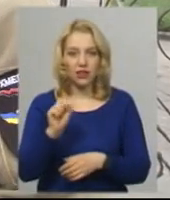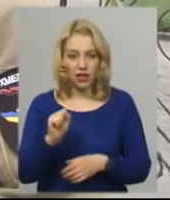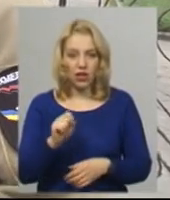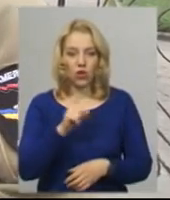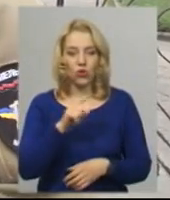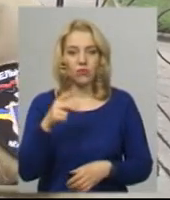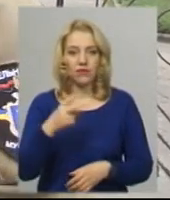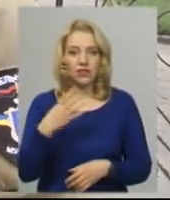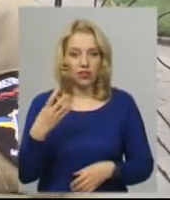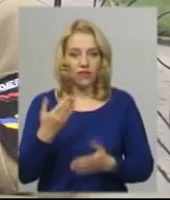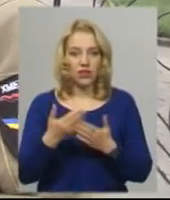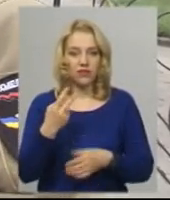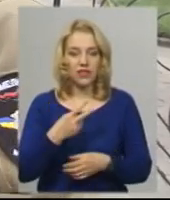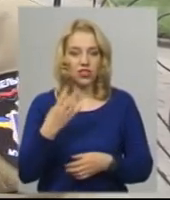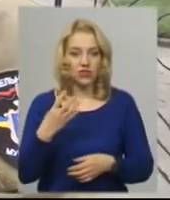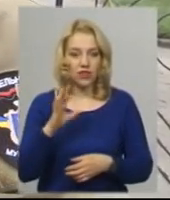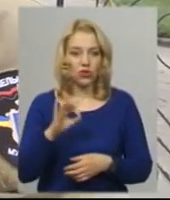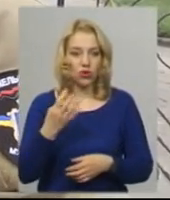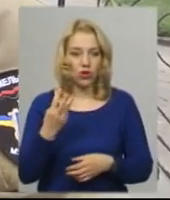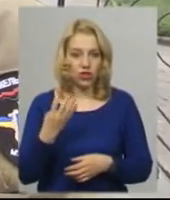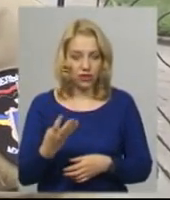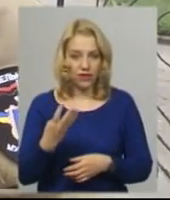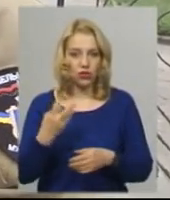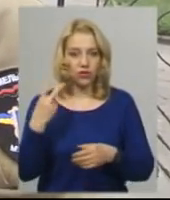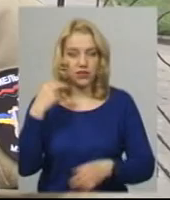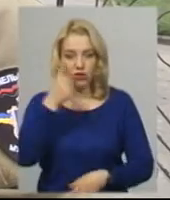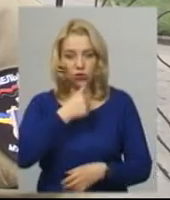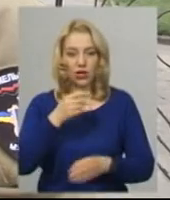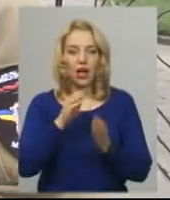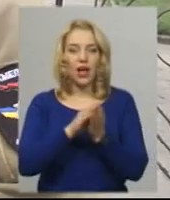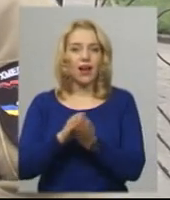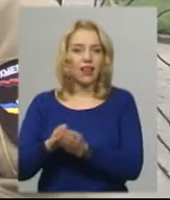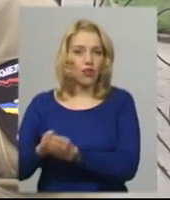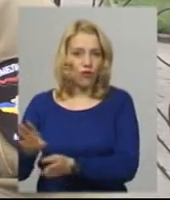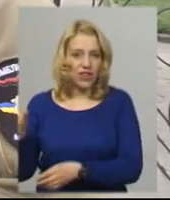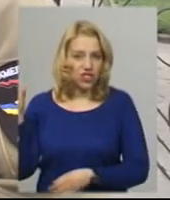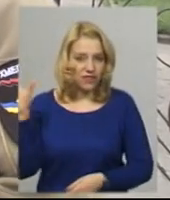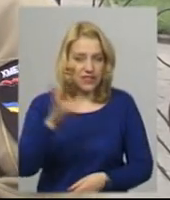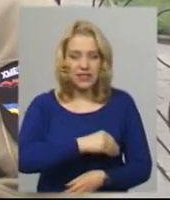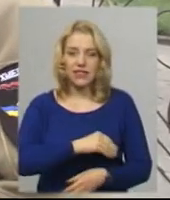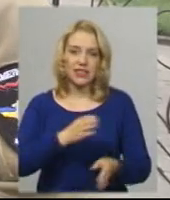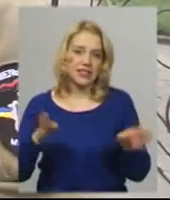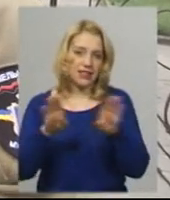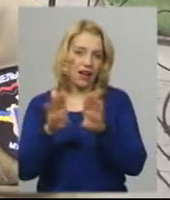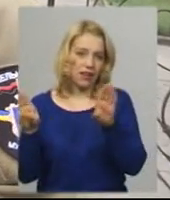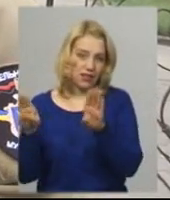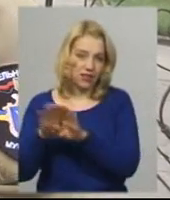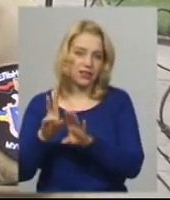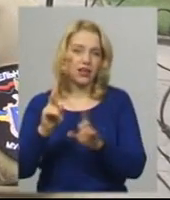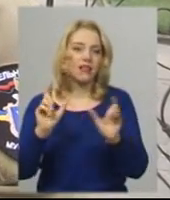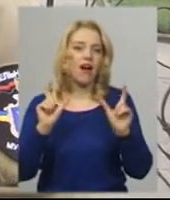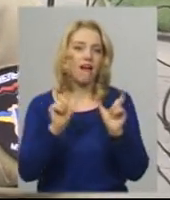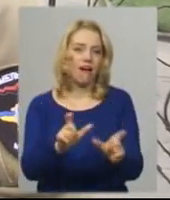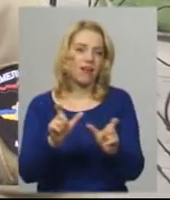.2020 року. Кладовищі закриті на карантин. І пояснюємо громадянам, які